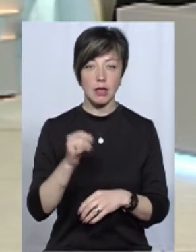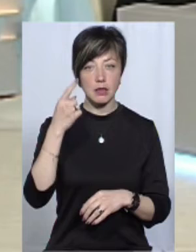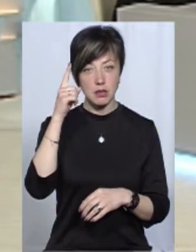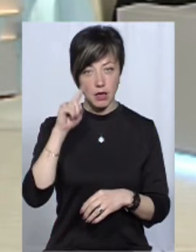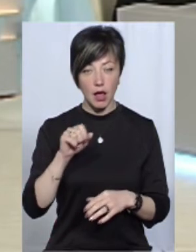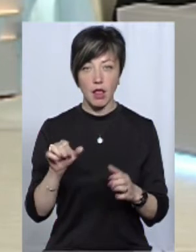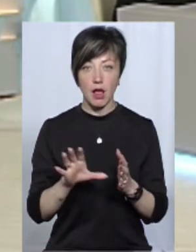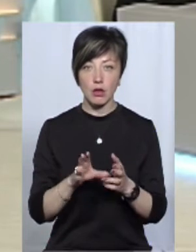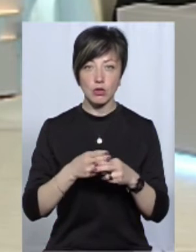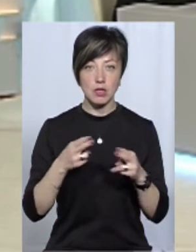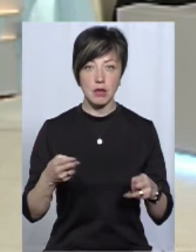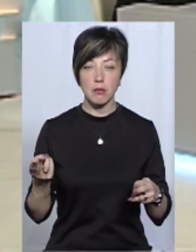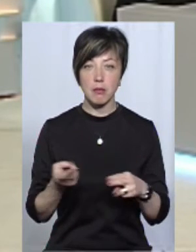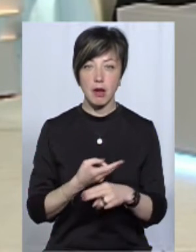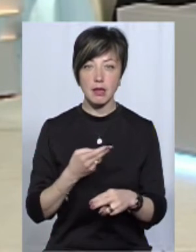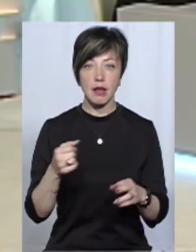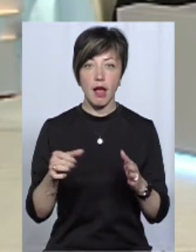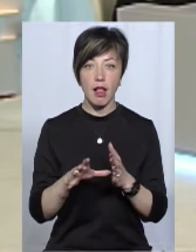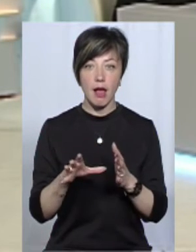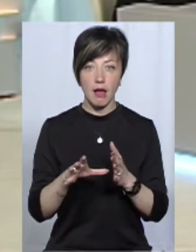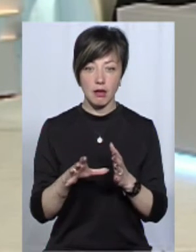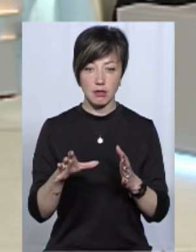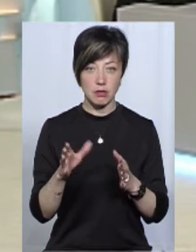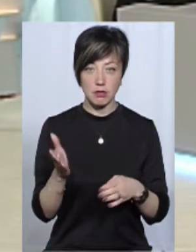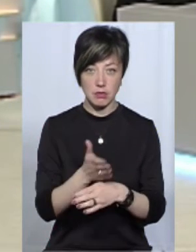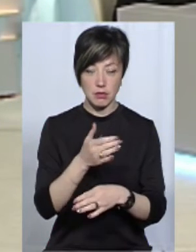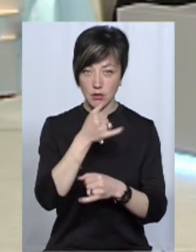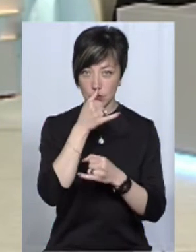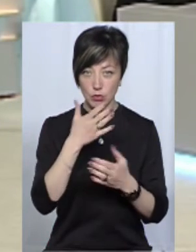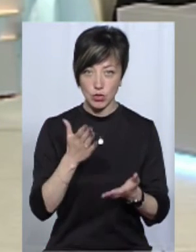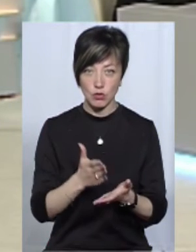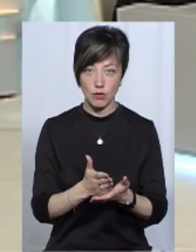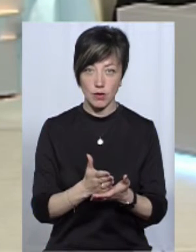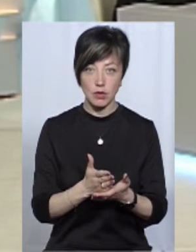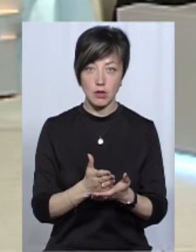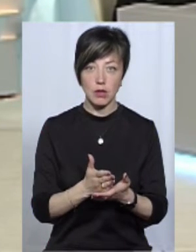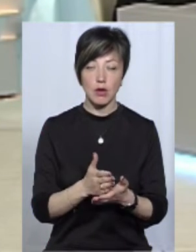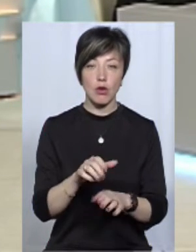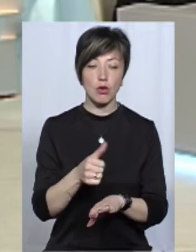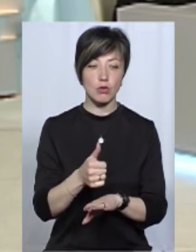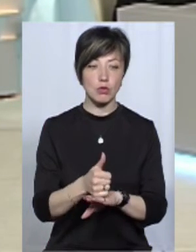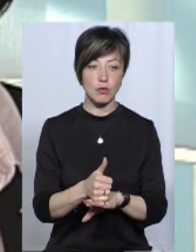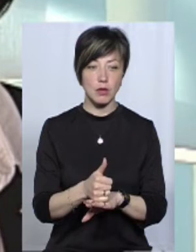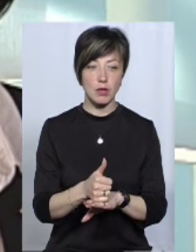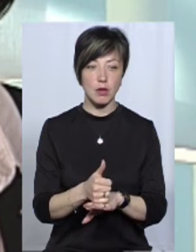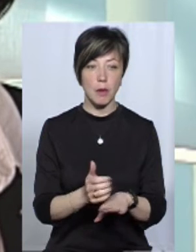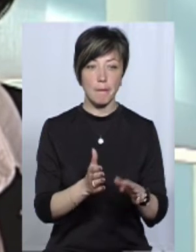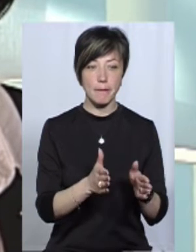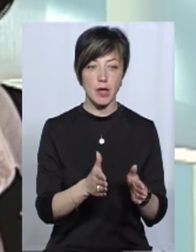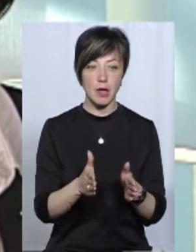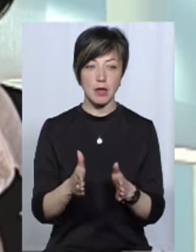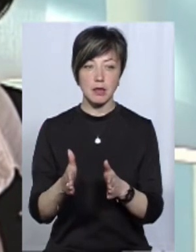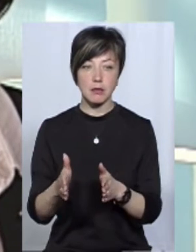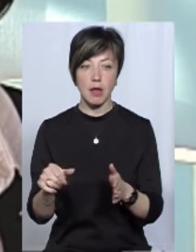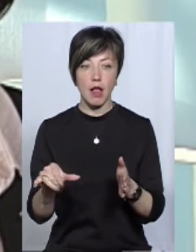відомо, електростанція без самої електроенергії, вона існувати не може. Тому що в нас основний механізм – це